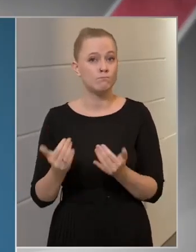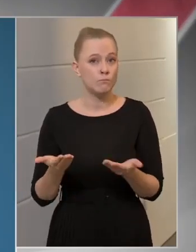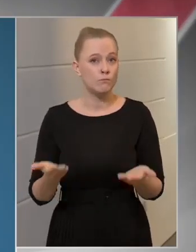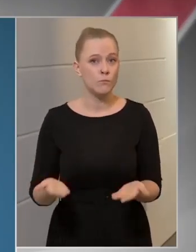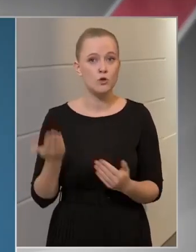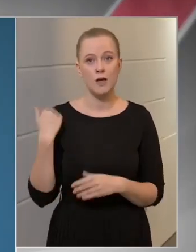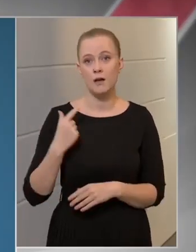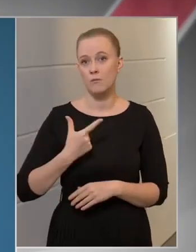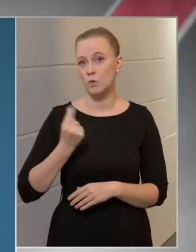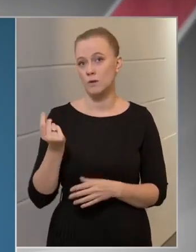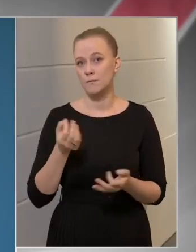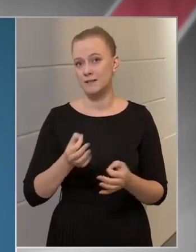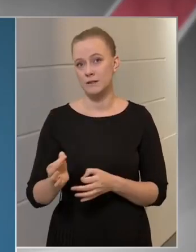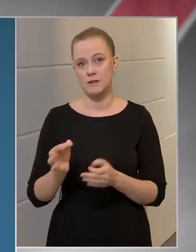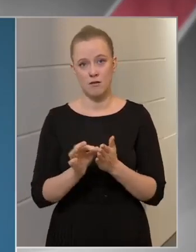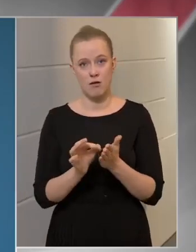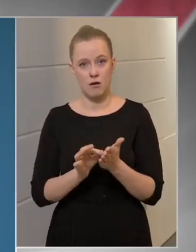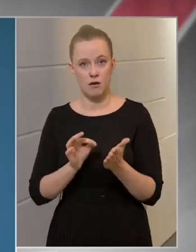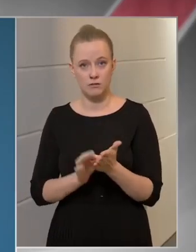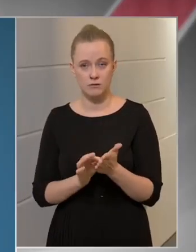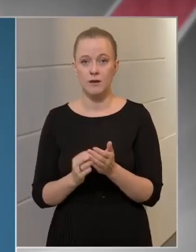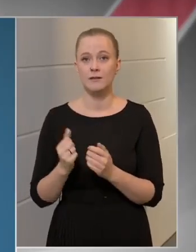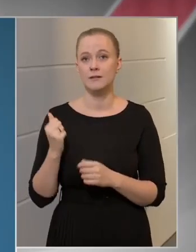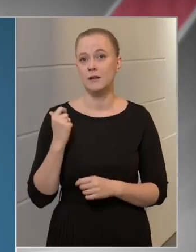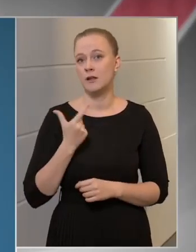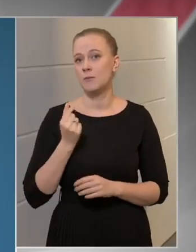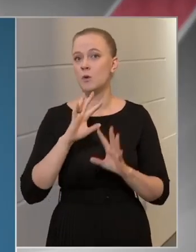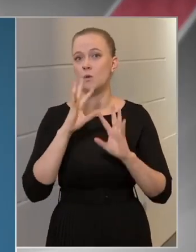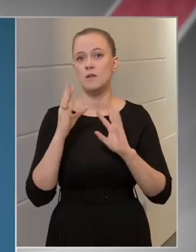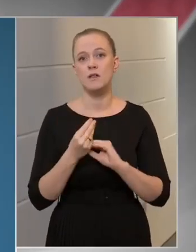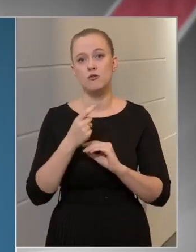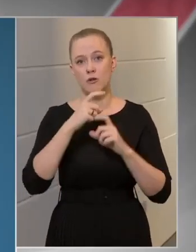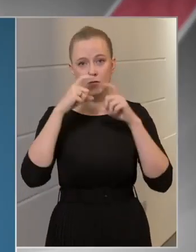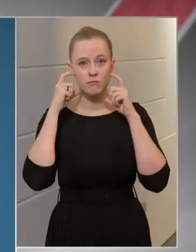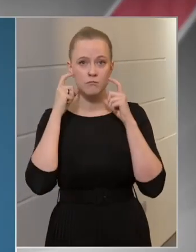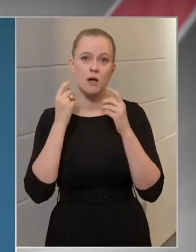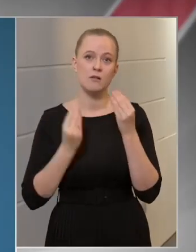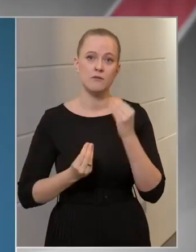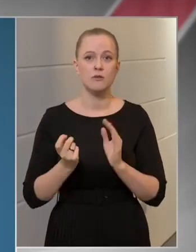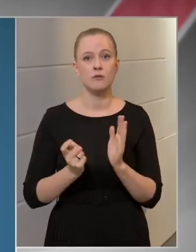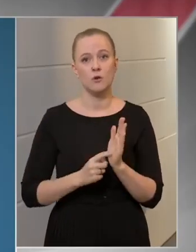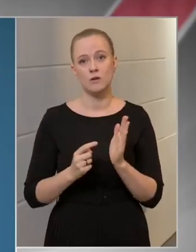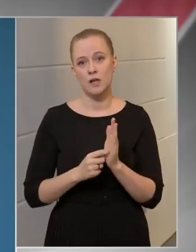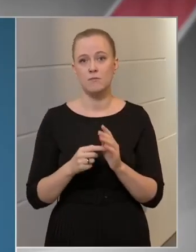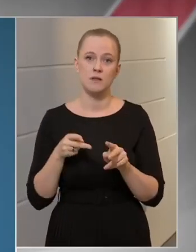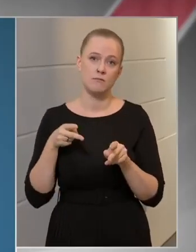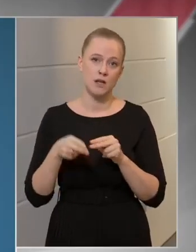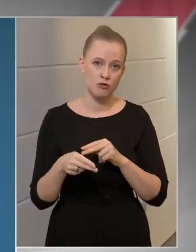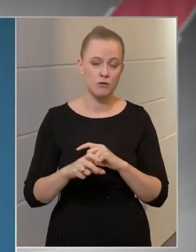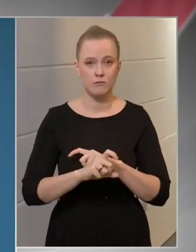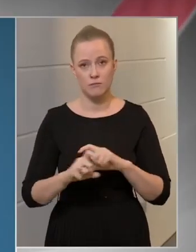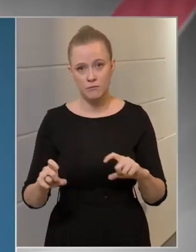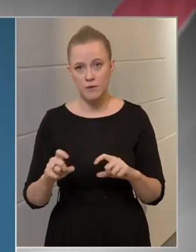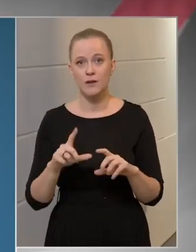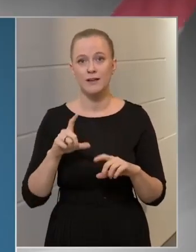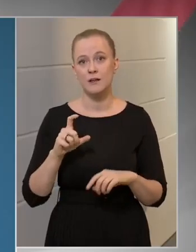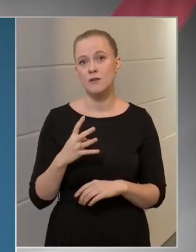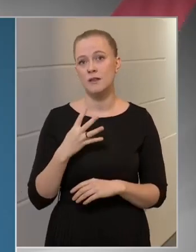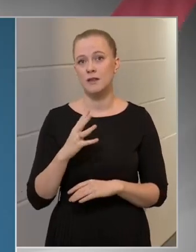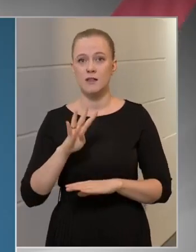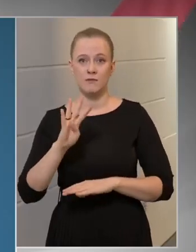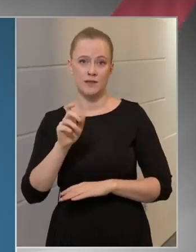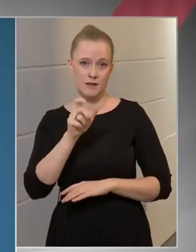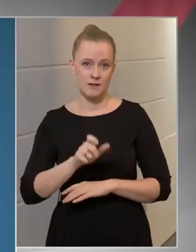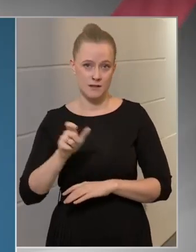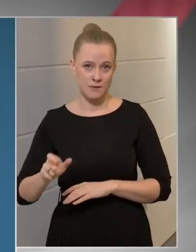24 óra intézkedési adatai. Tegnapi napon összesen a maszkviselési kötelezettség figyelmen kívül hagyása miatt 294